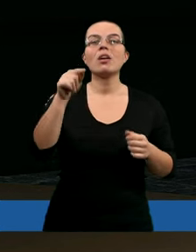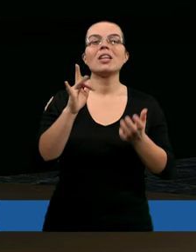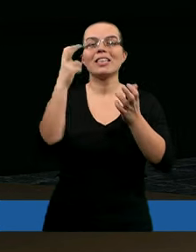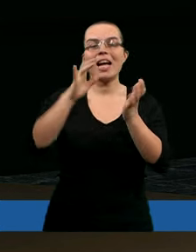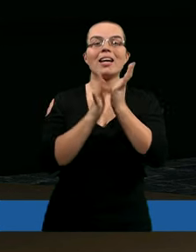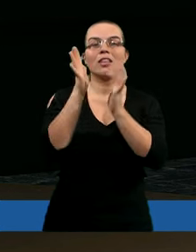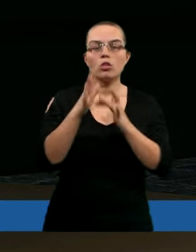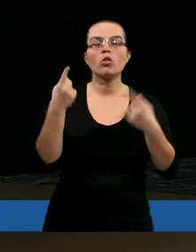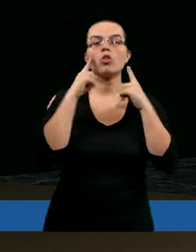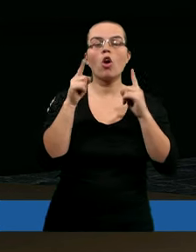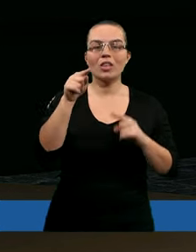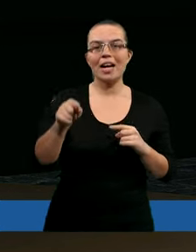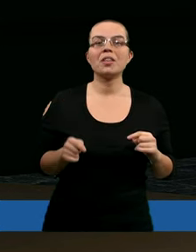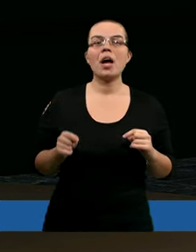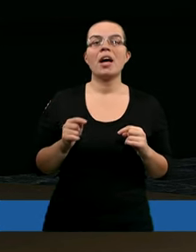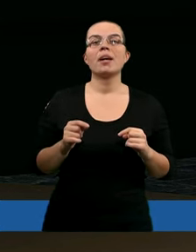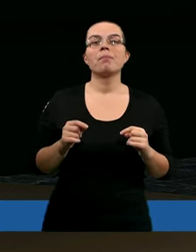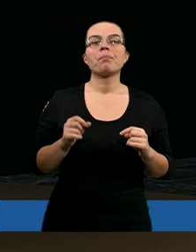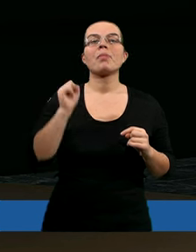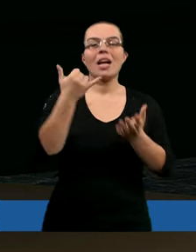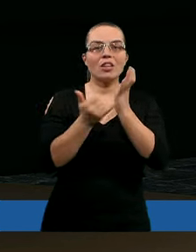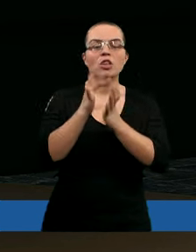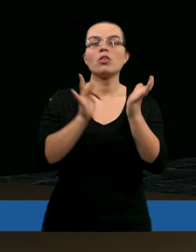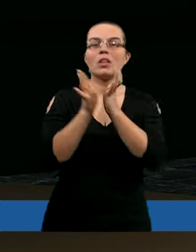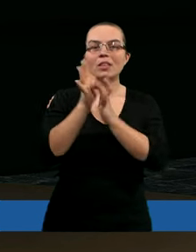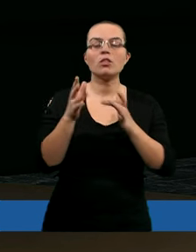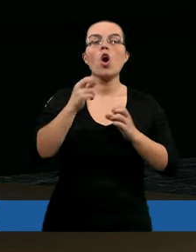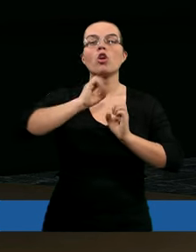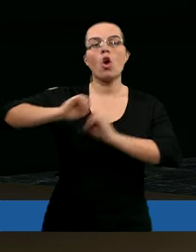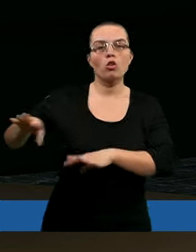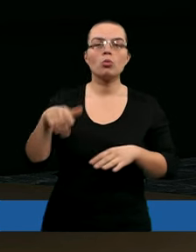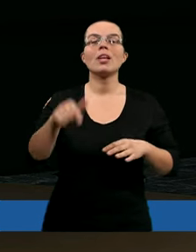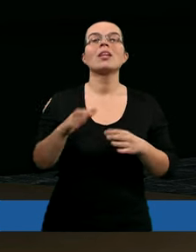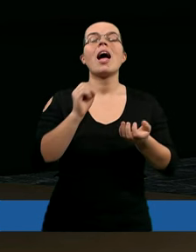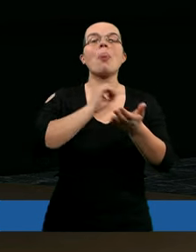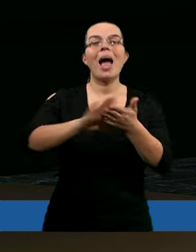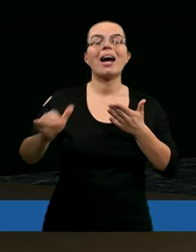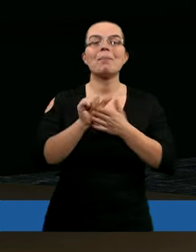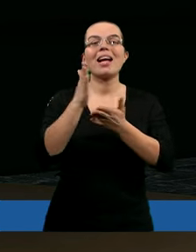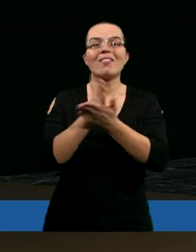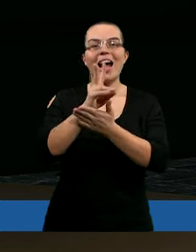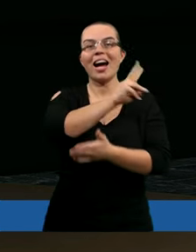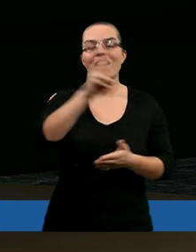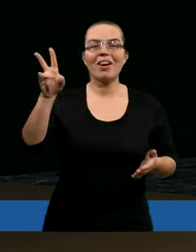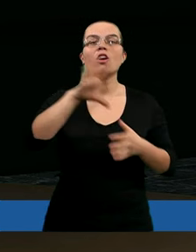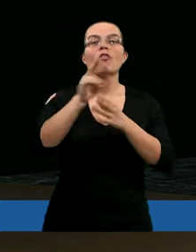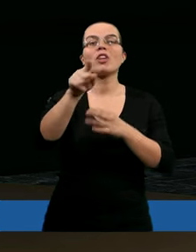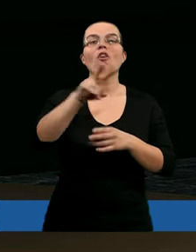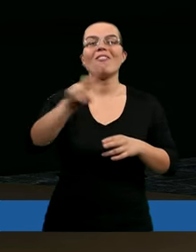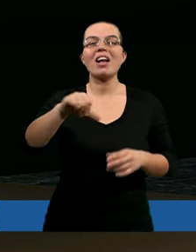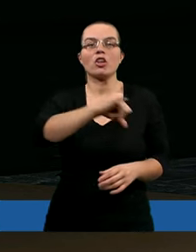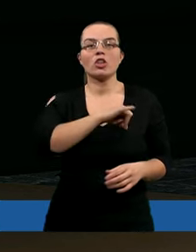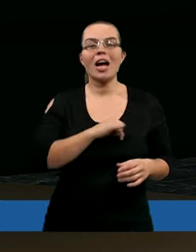to i Chrystus nie został wzbudzony. A jeśli Chrystus nie został wzbudzony, daremna jest wiara wasza, jesteście jeszcze w swoich grzechach.